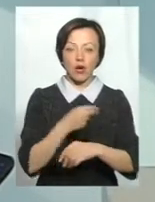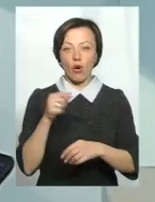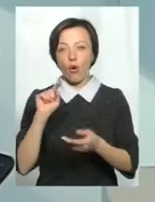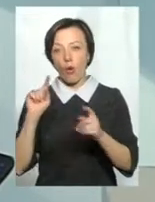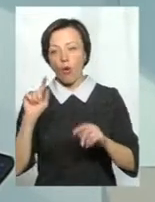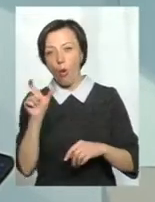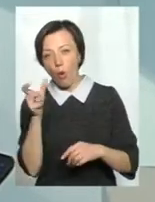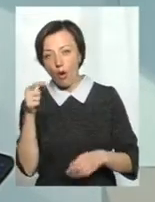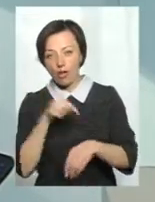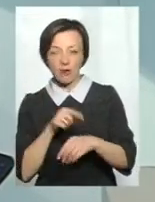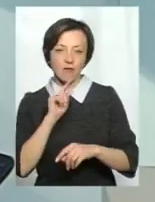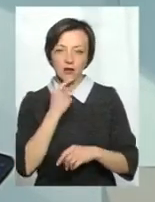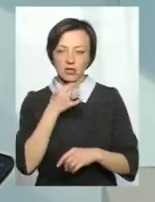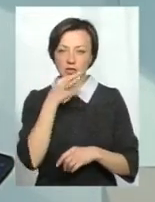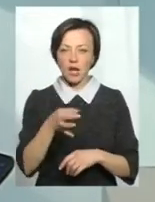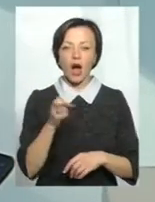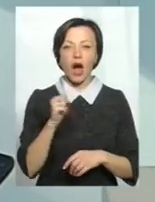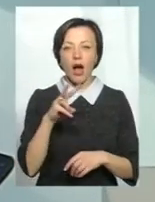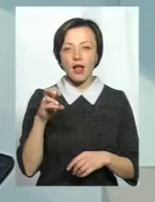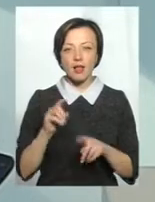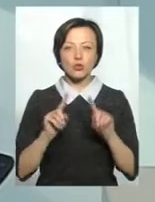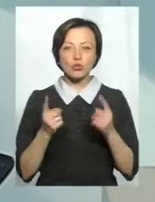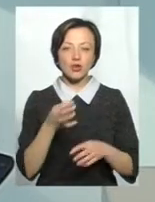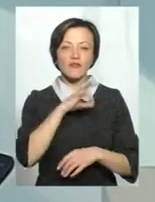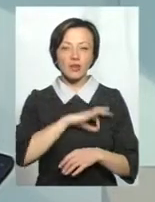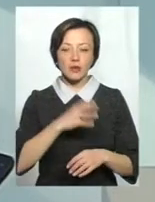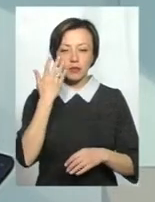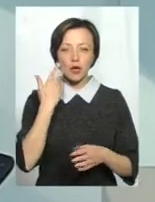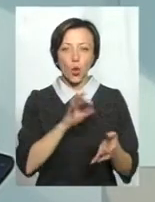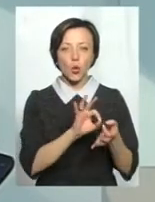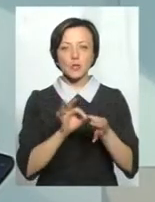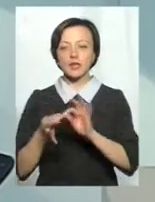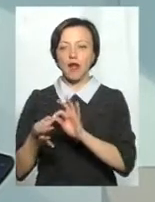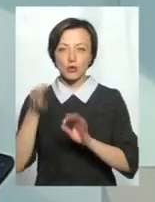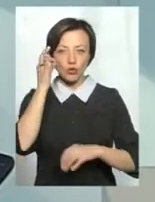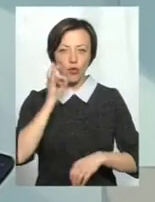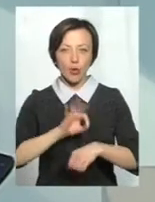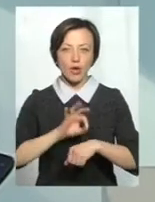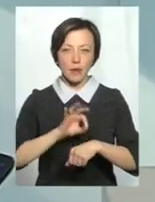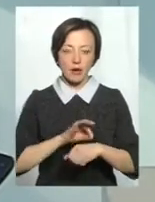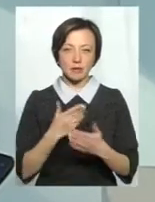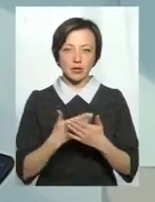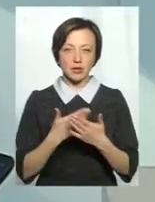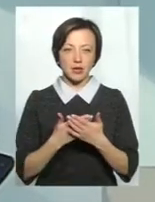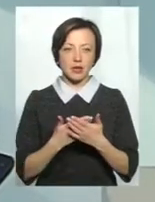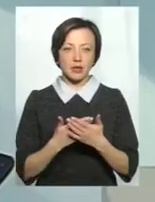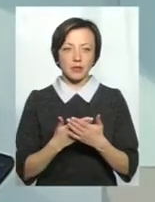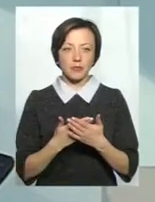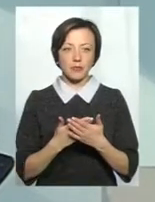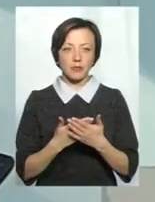важко сказати. Але голкотерапія дуже ефективна при ускладненнях цукрового діабету, таких як